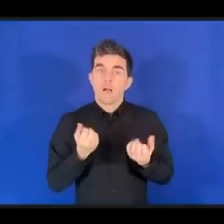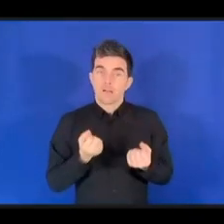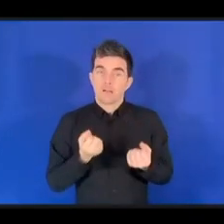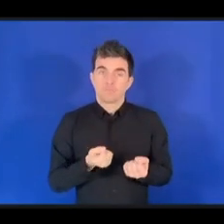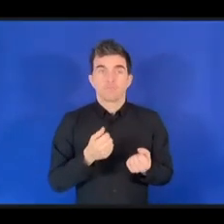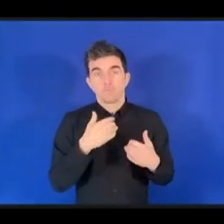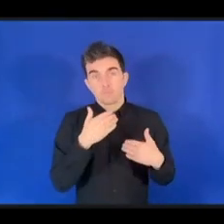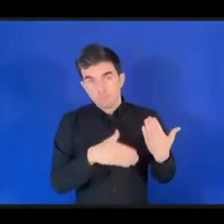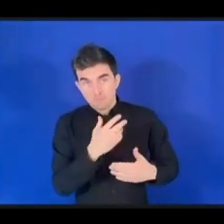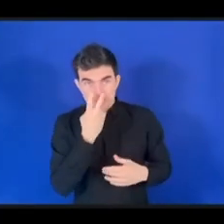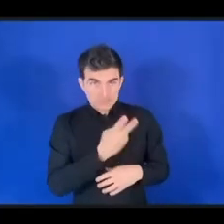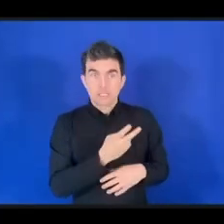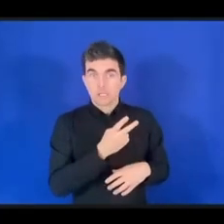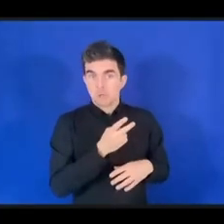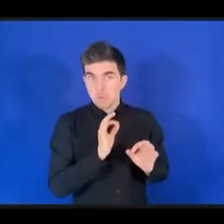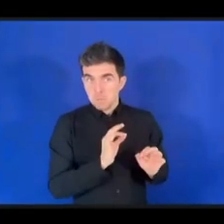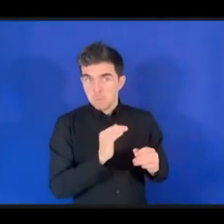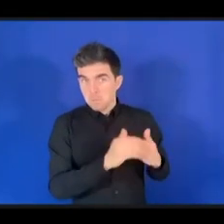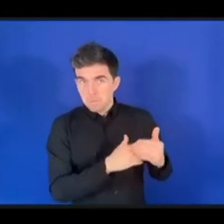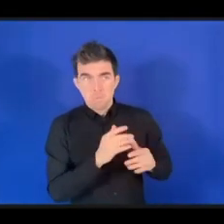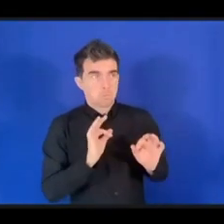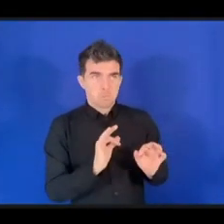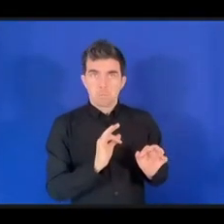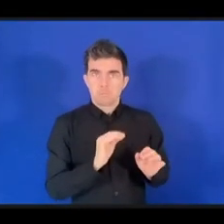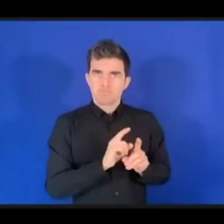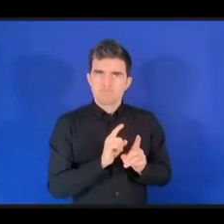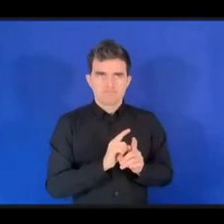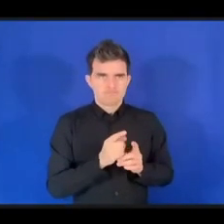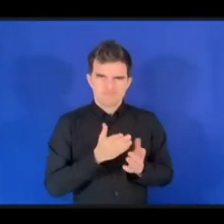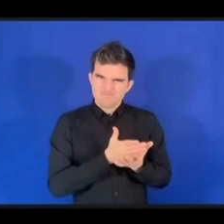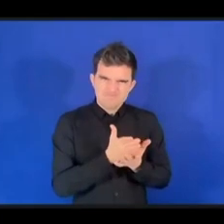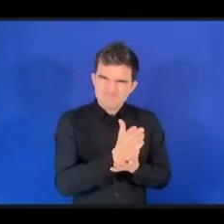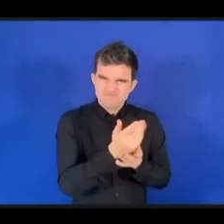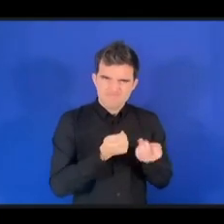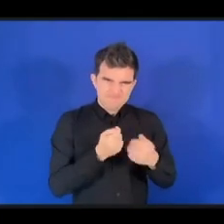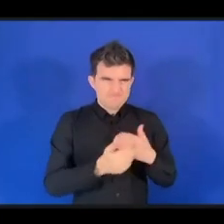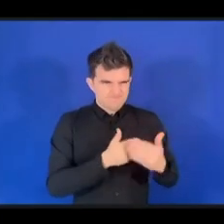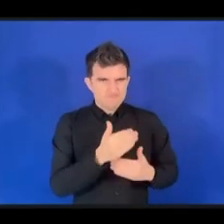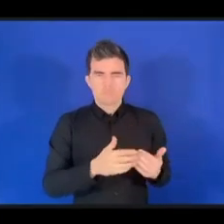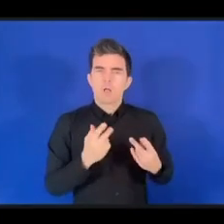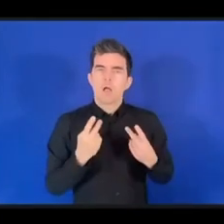надежности эксплуатации интернета. И